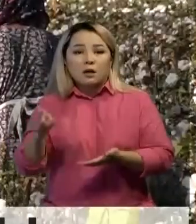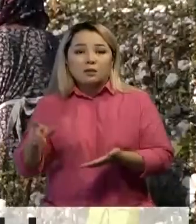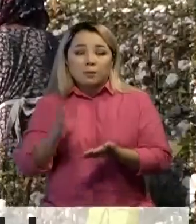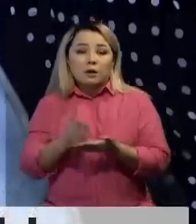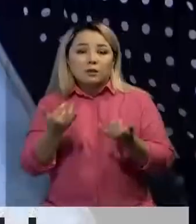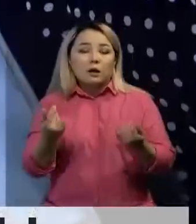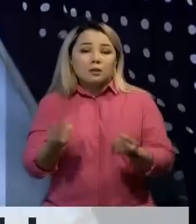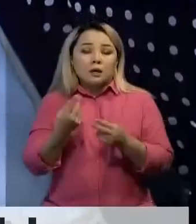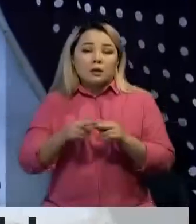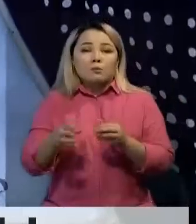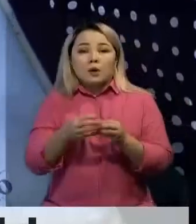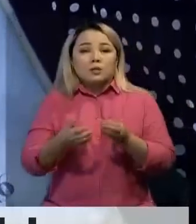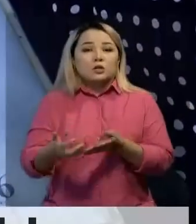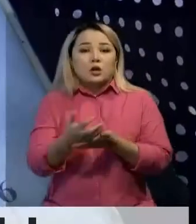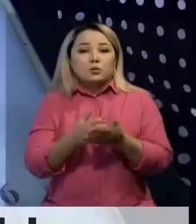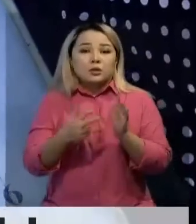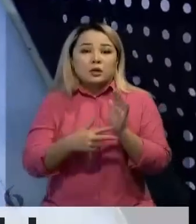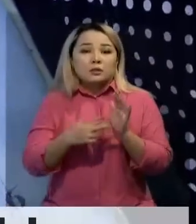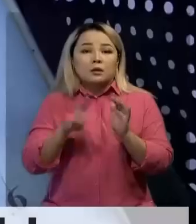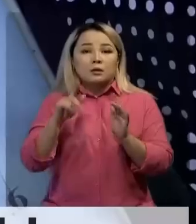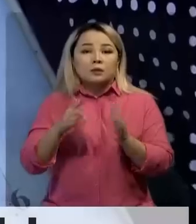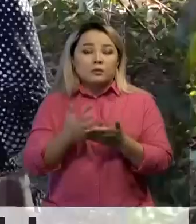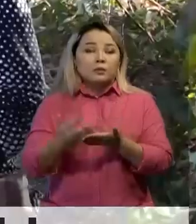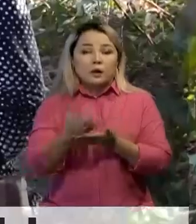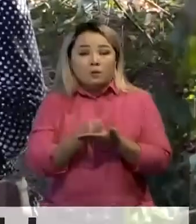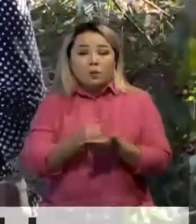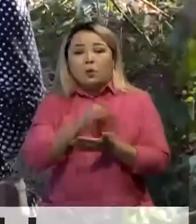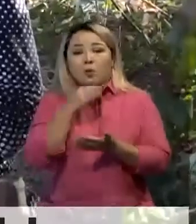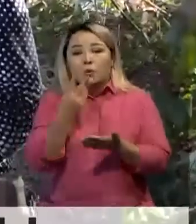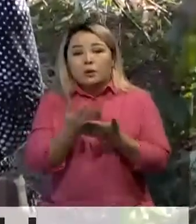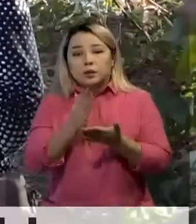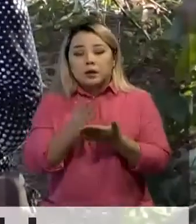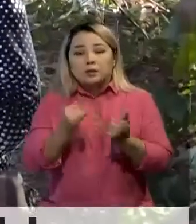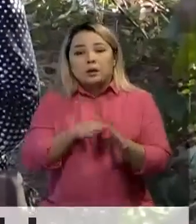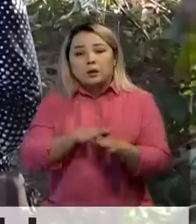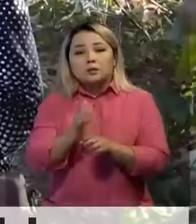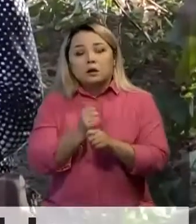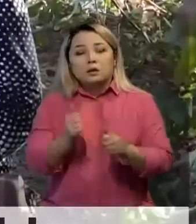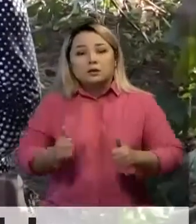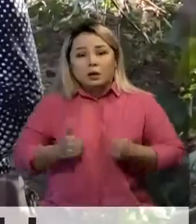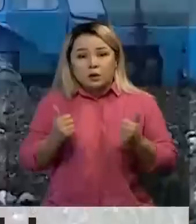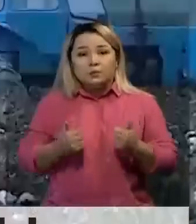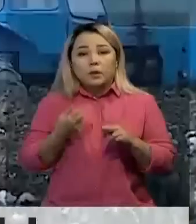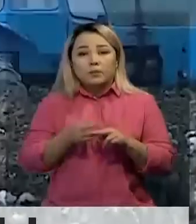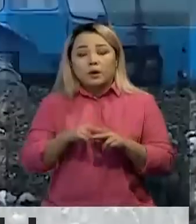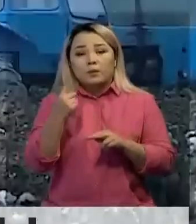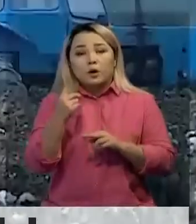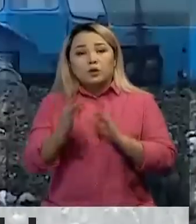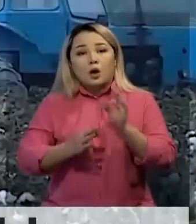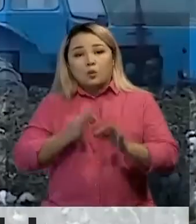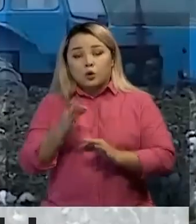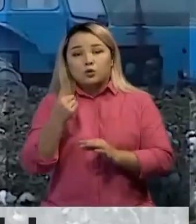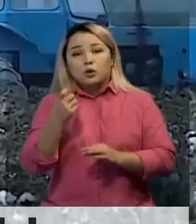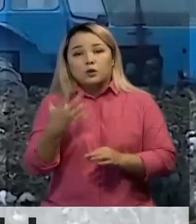Әдетті мақта терілші күніне 80-гелі өнім жинаса, көбі күзігішті асыра орындауға тұрысады. Сондықтан бір ғана тәуілікте